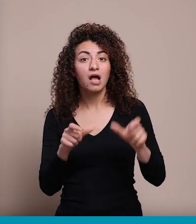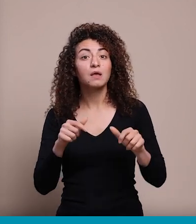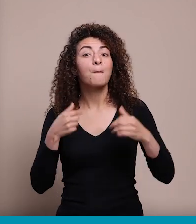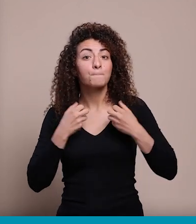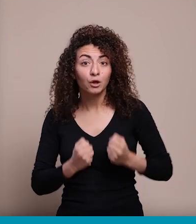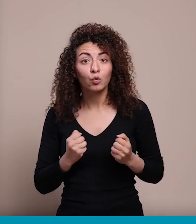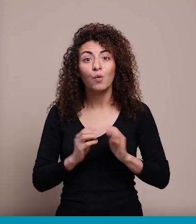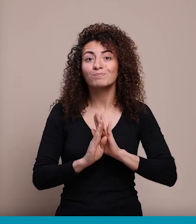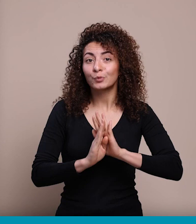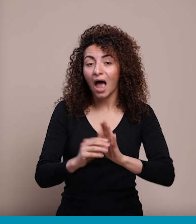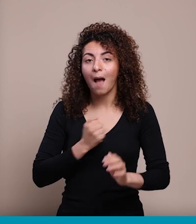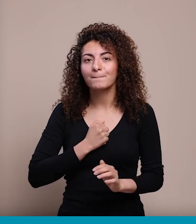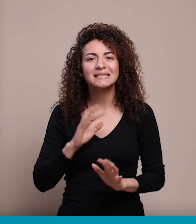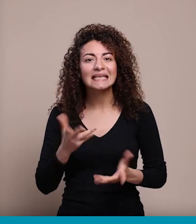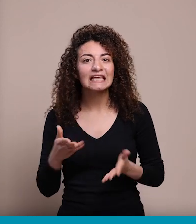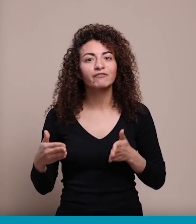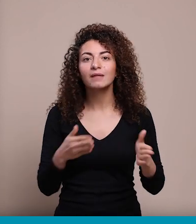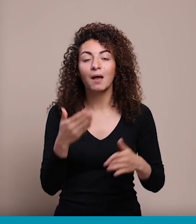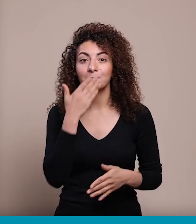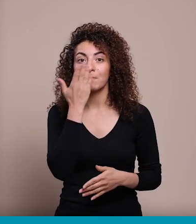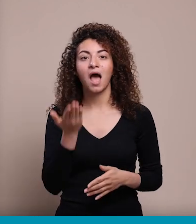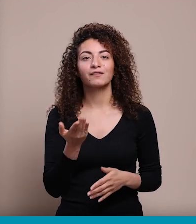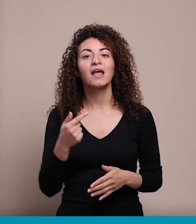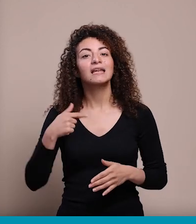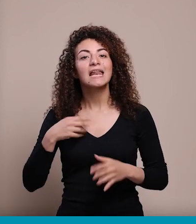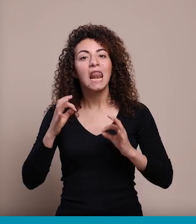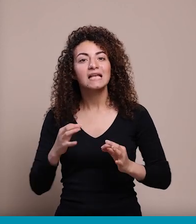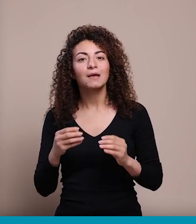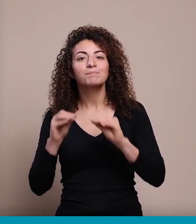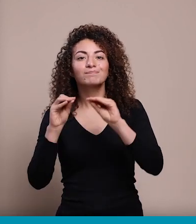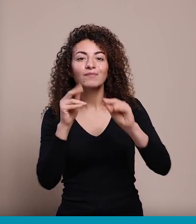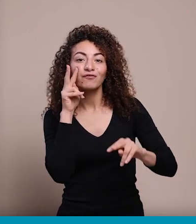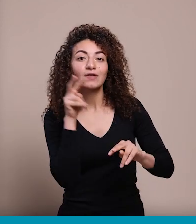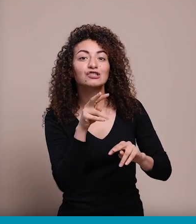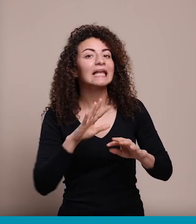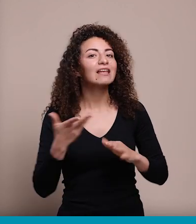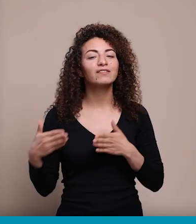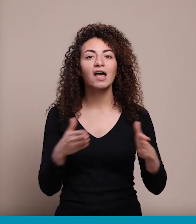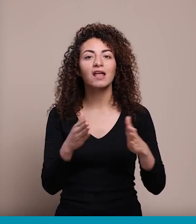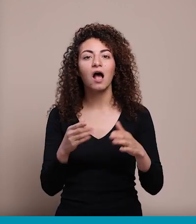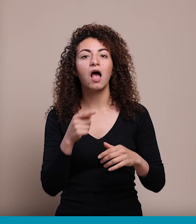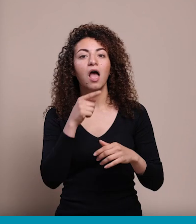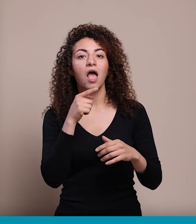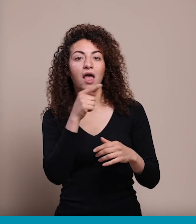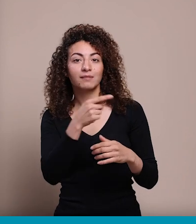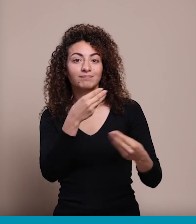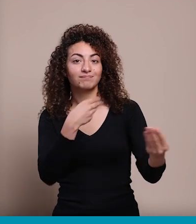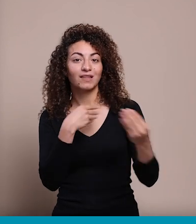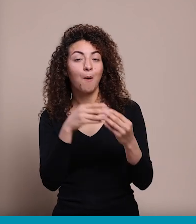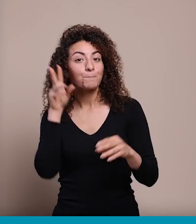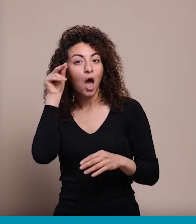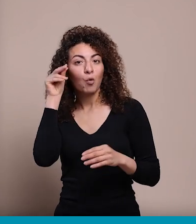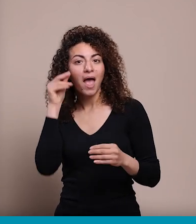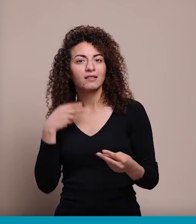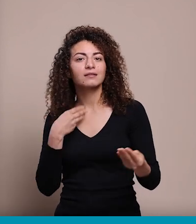يساعدونا بس ما بيعرفوا فبدون يعرفوا منا نحنا شو هي الطريقة اللي بتخلينا توصلنا